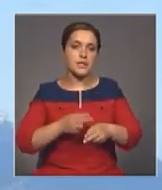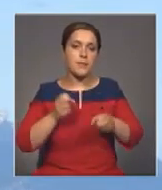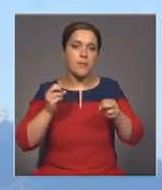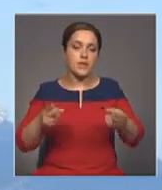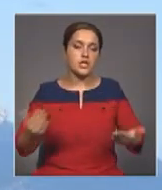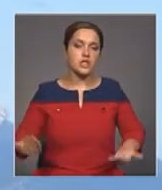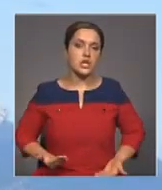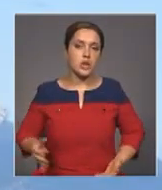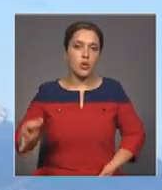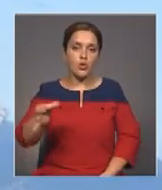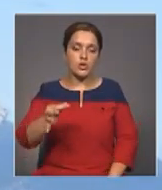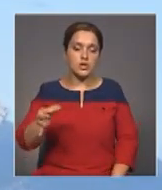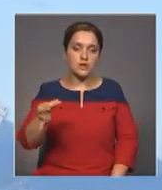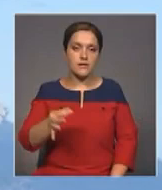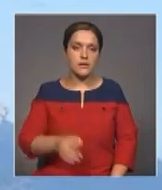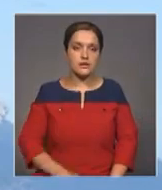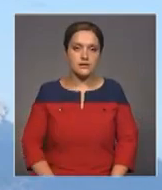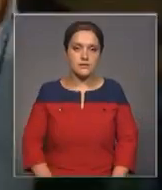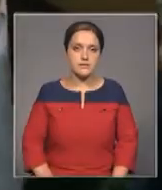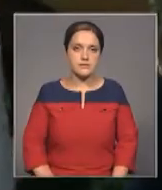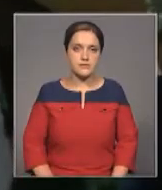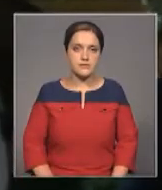безопасности жителей острова.